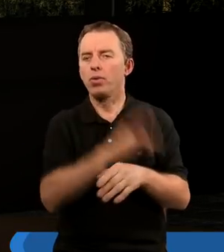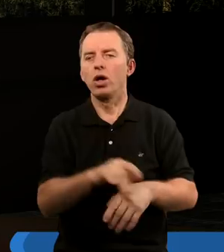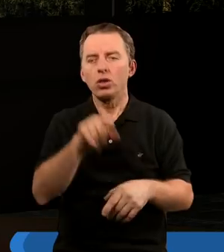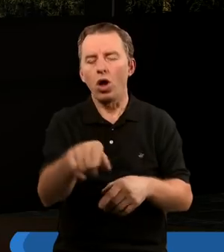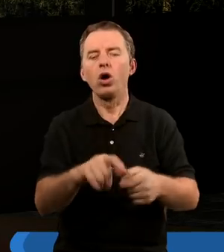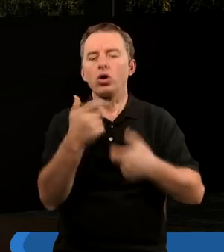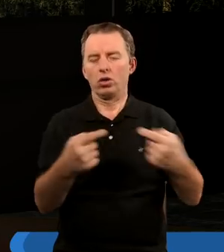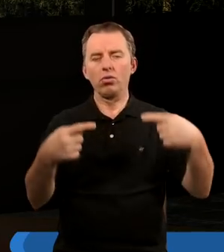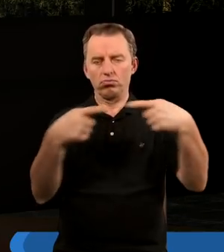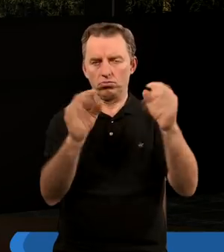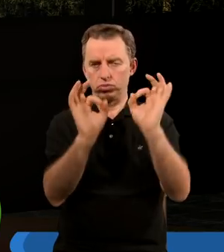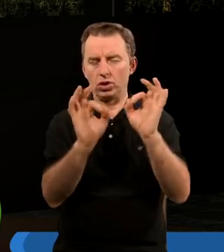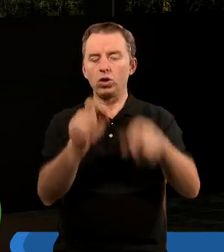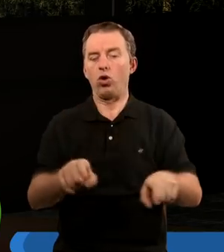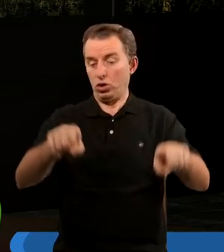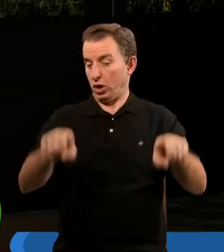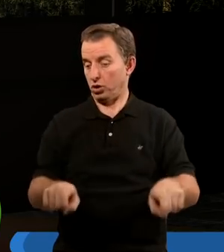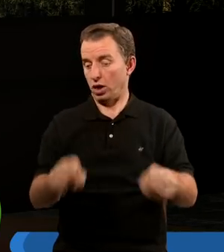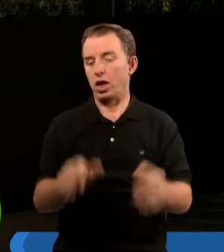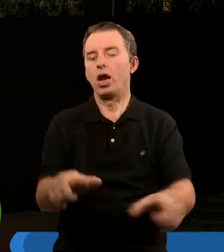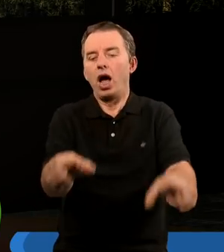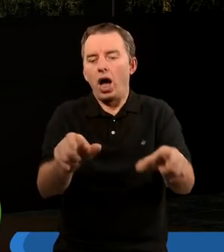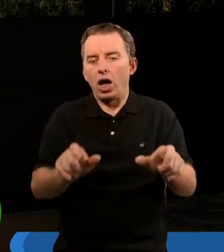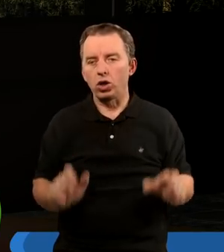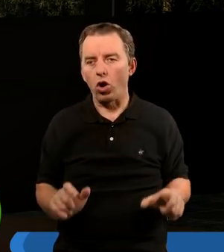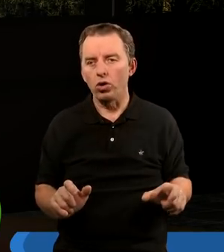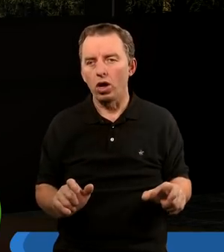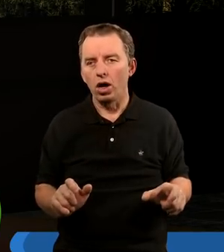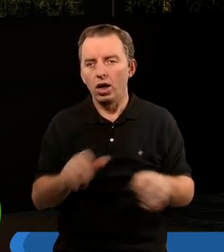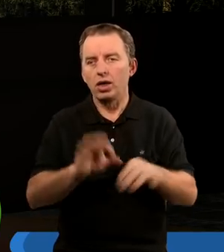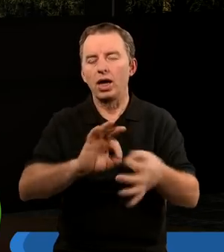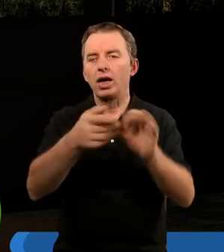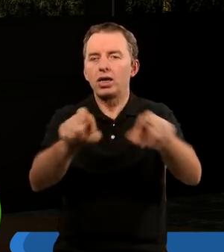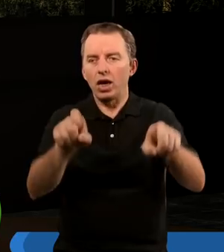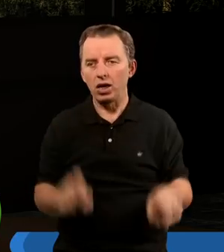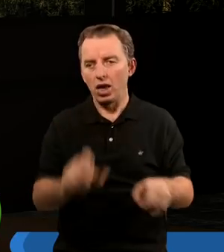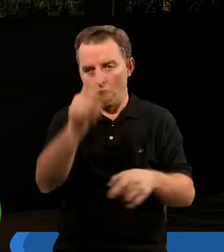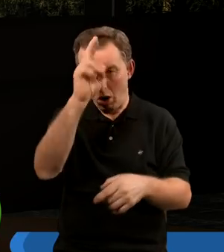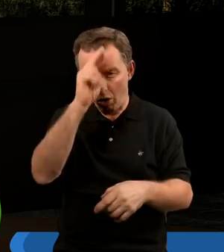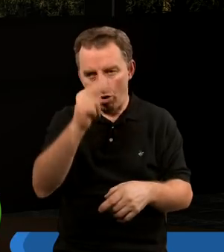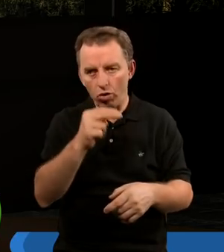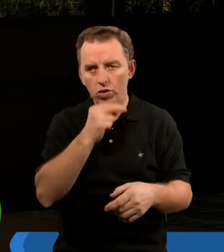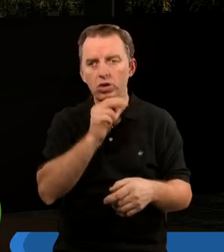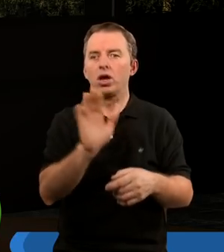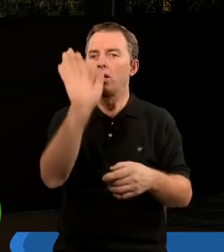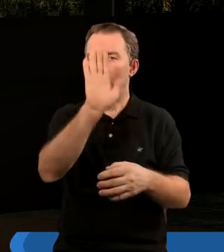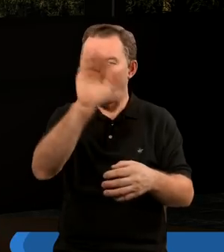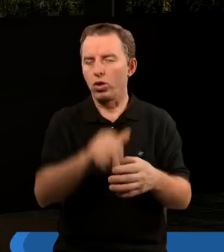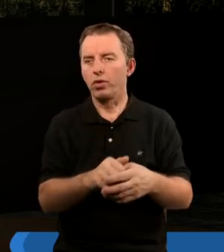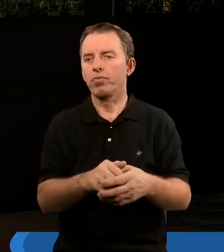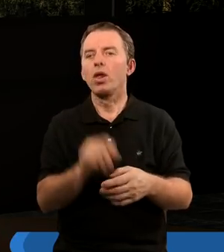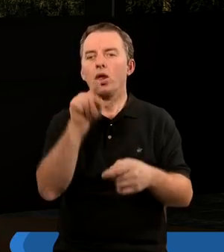stosownie do tego, kto zasiada na tronie. Gdy zasiada Ojciec, Bóg.